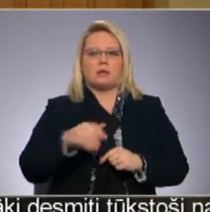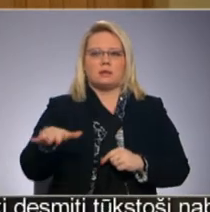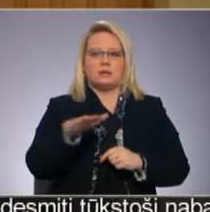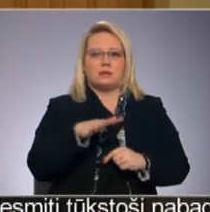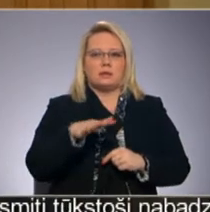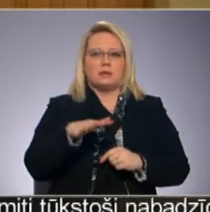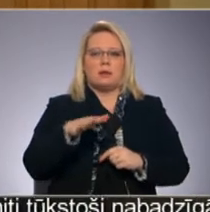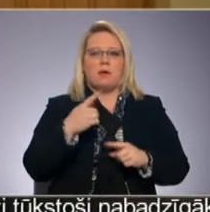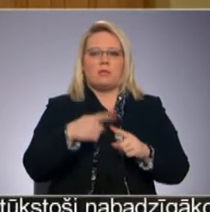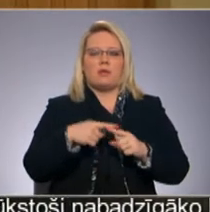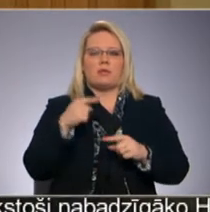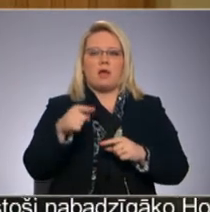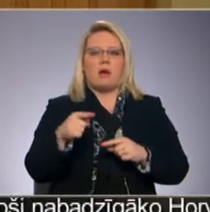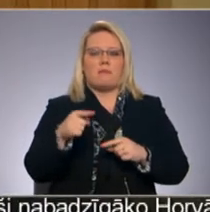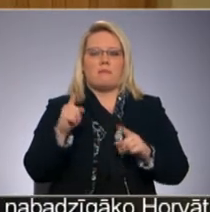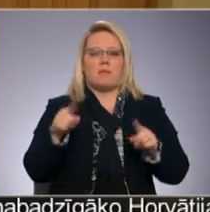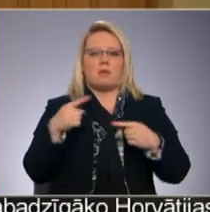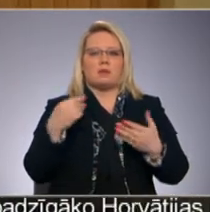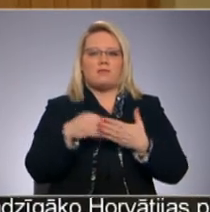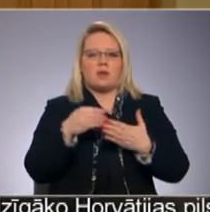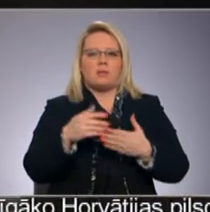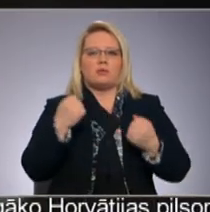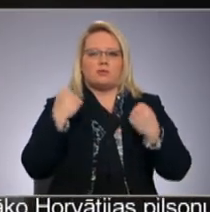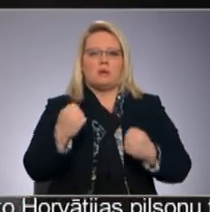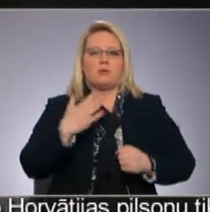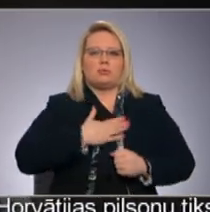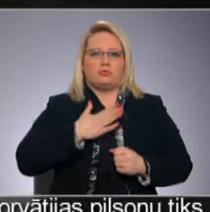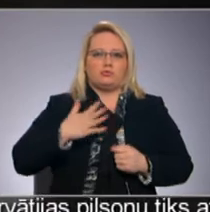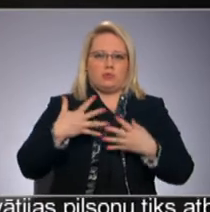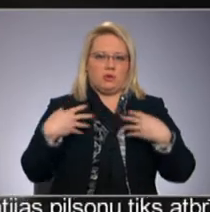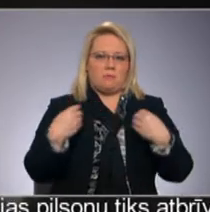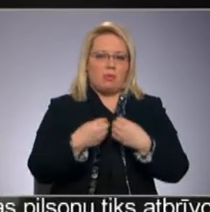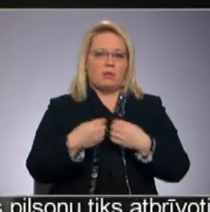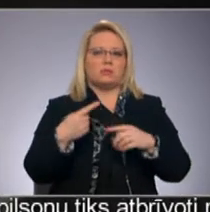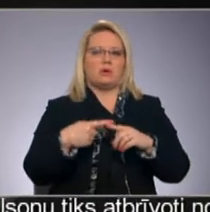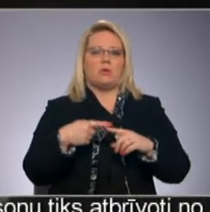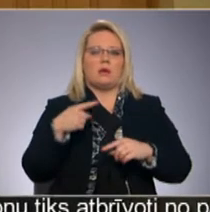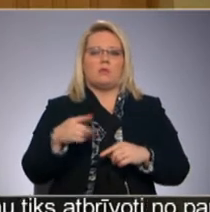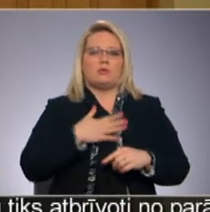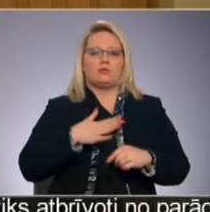viena no lielokām viertībām, protams, ir mūsu ģimenes stipras ģimenes. Mūsu pienokums ir nešos ģimenes,